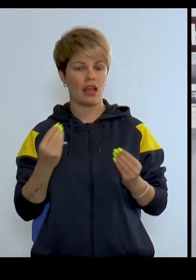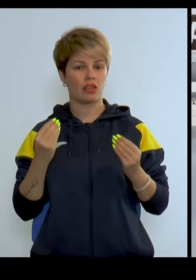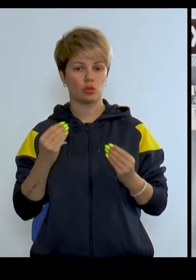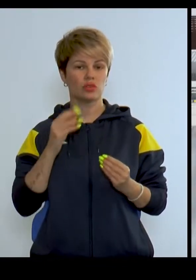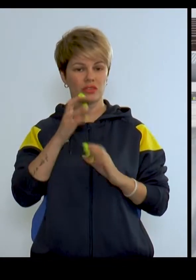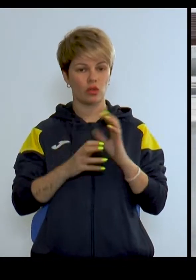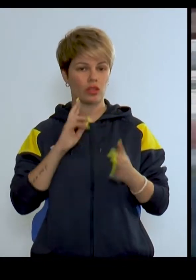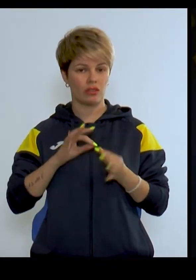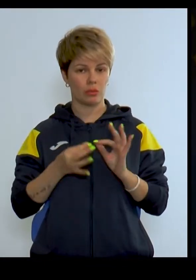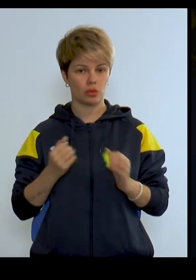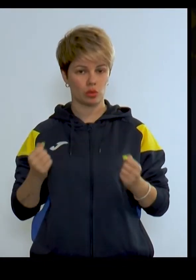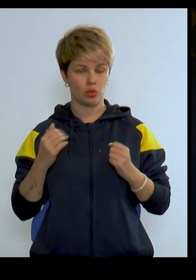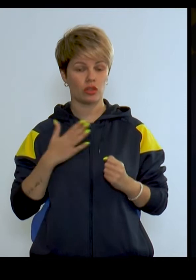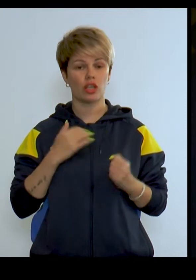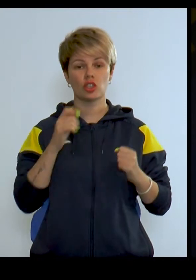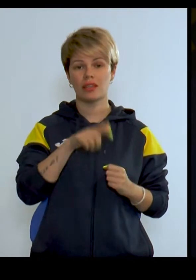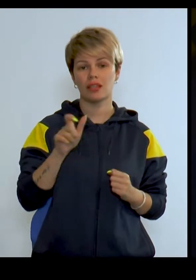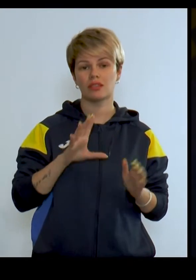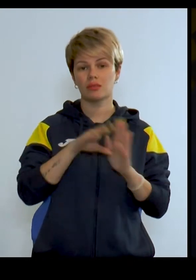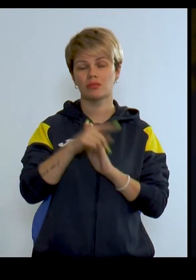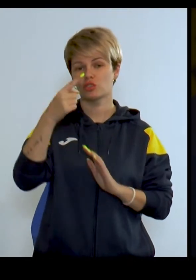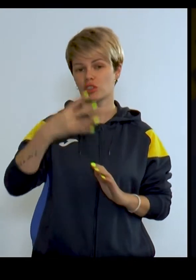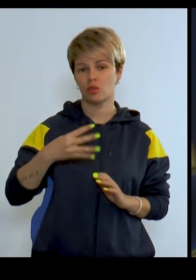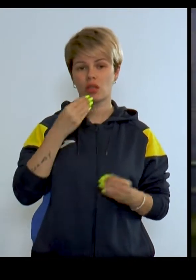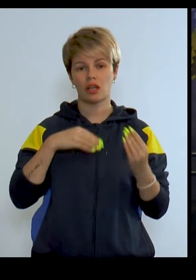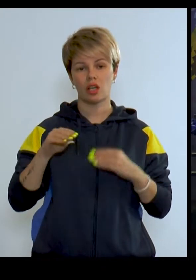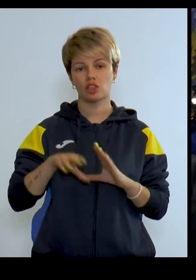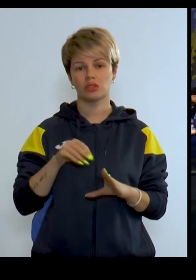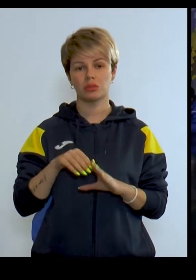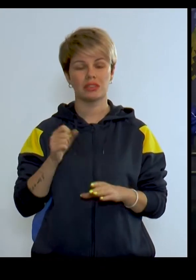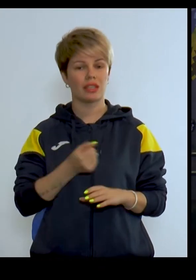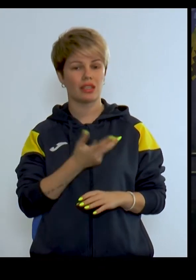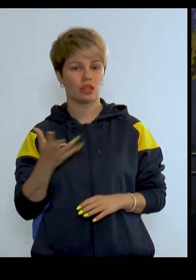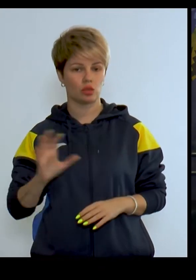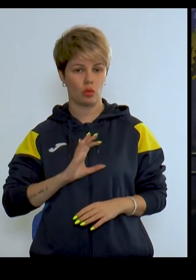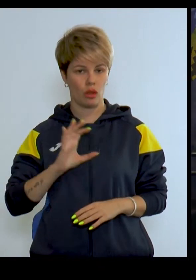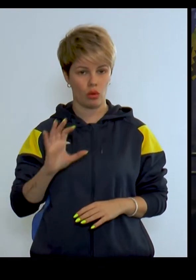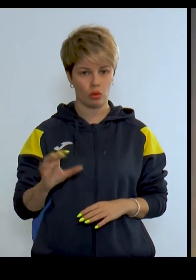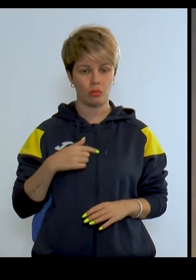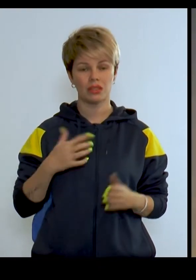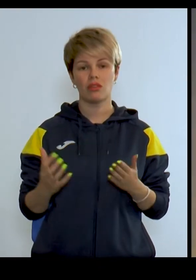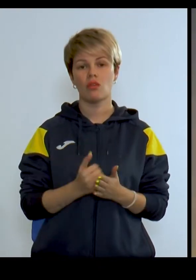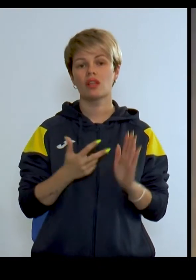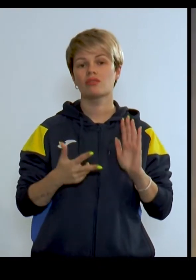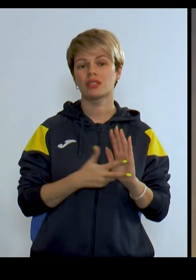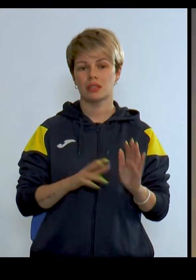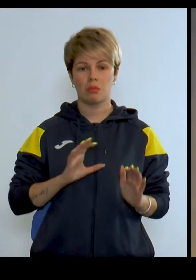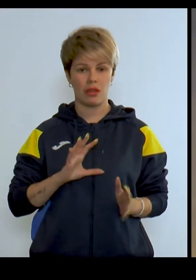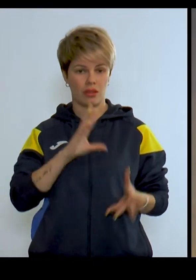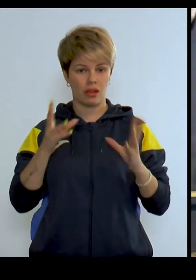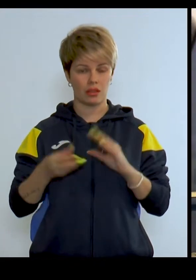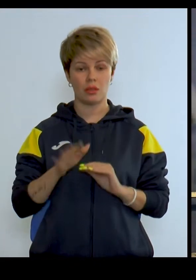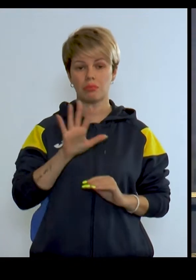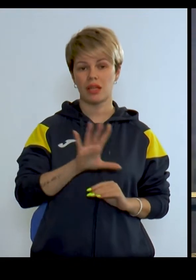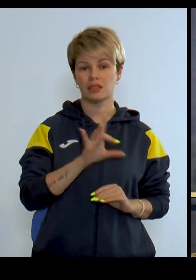дефлімпійського спорту Тоді наші атлети потрапили в четвірку найкращих збірних за кількістю нагород Ми завоювали 8